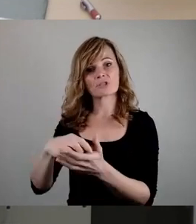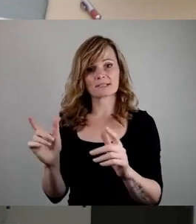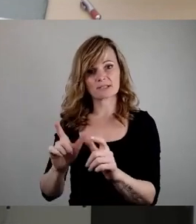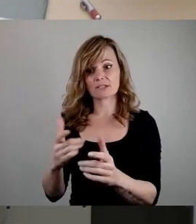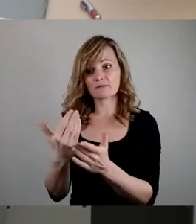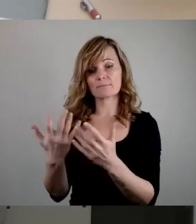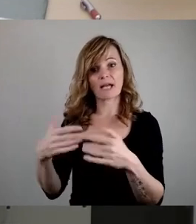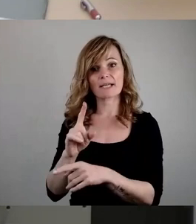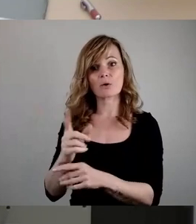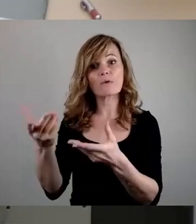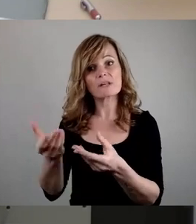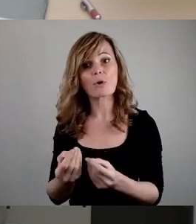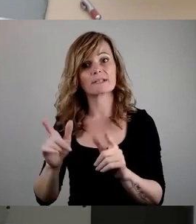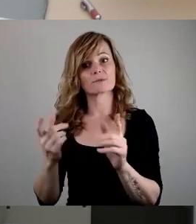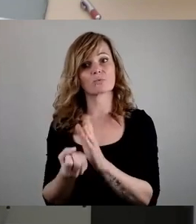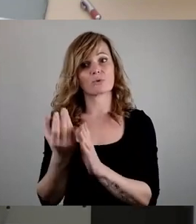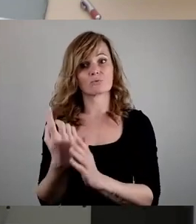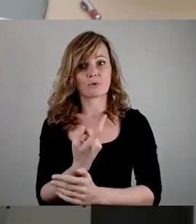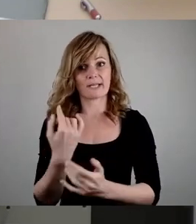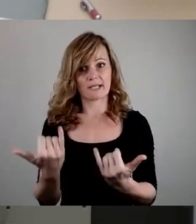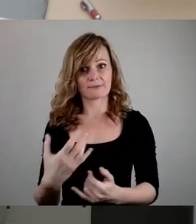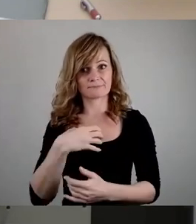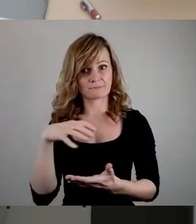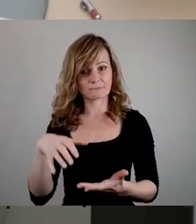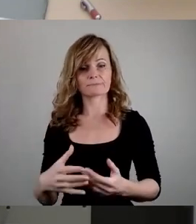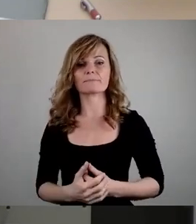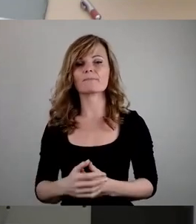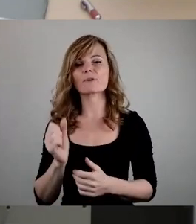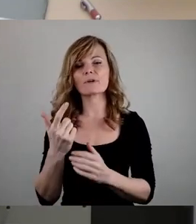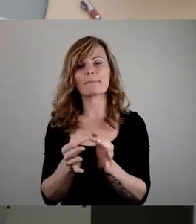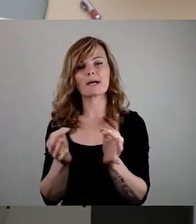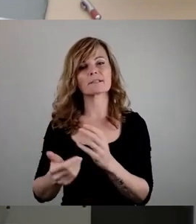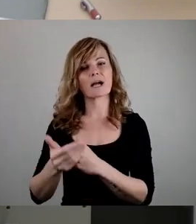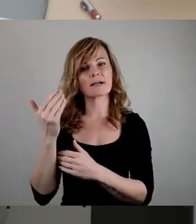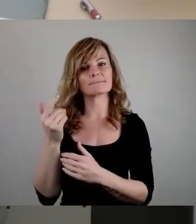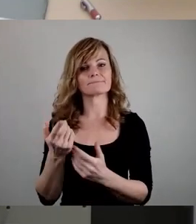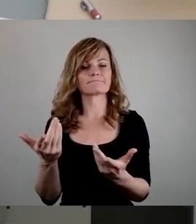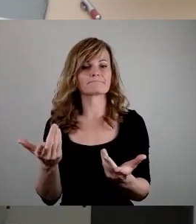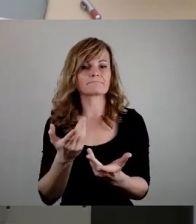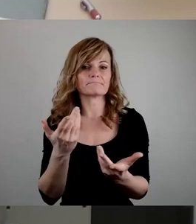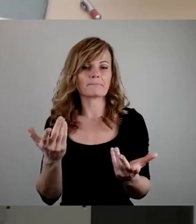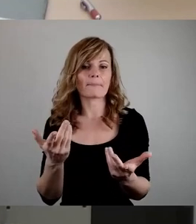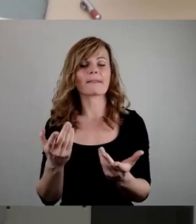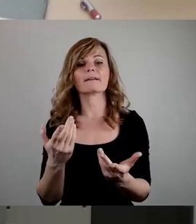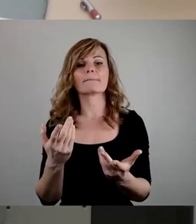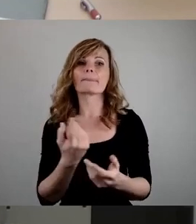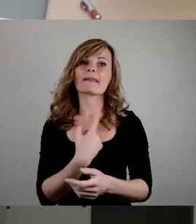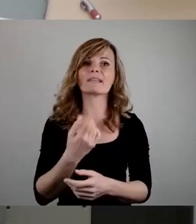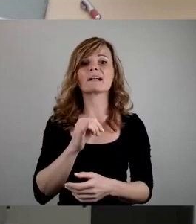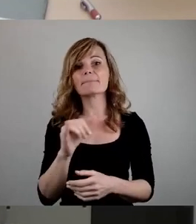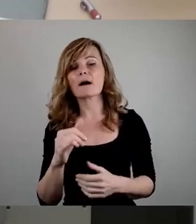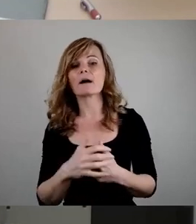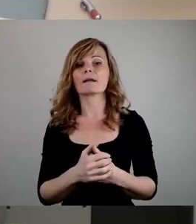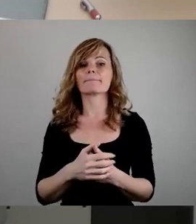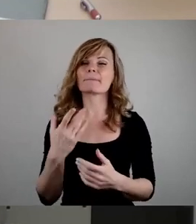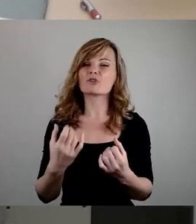Willkommenskulturen dieser Stadtgesellschaft. Frau Dagen, wir müssen nicht immer, es ist immer ein bisschen